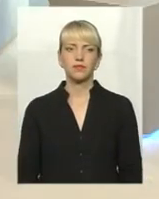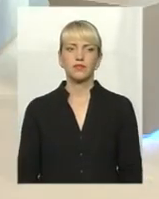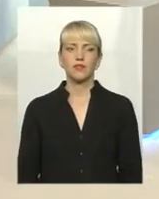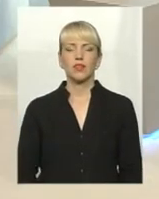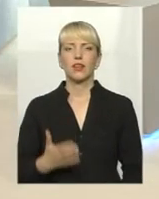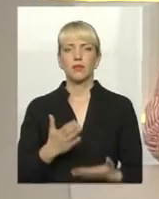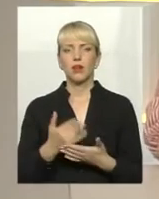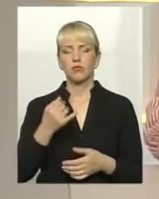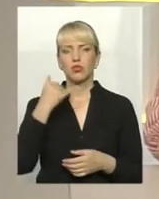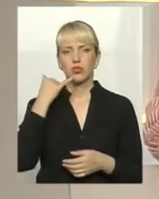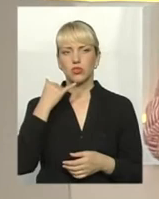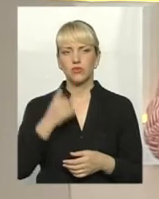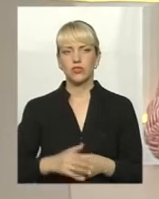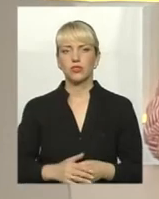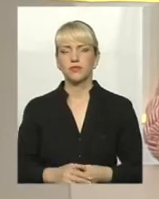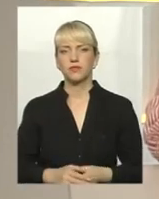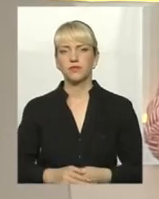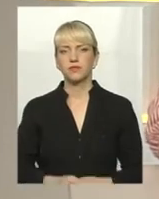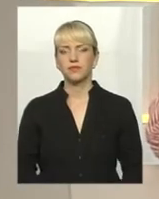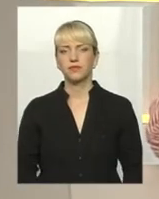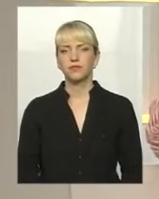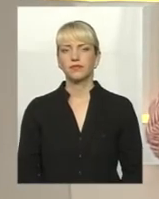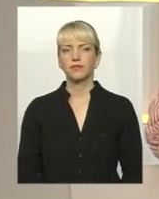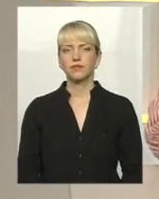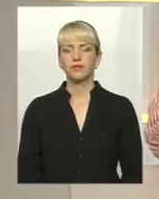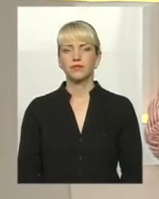маємо ще одного дозвонювача. Раді вас чути. Алло.